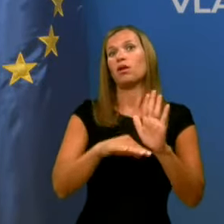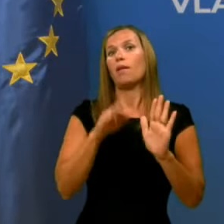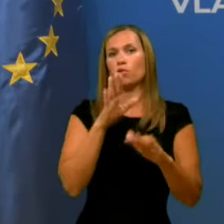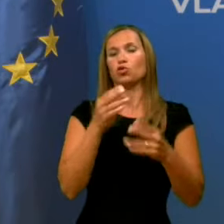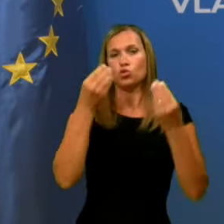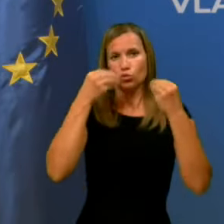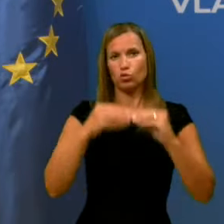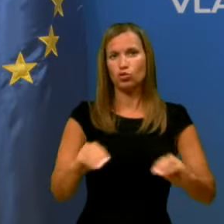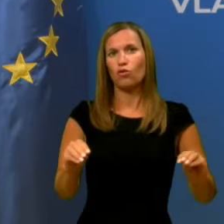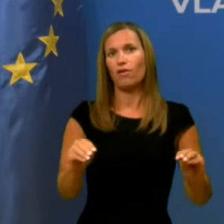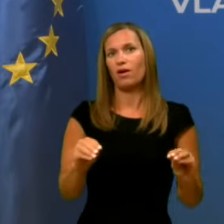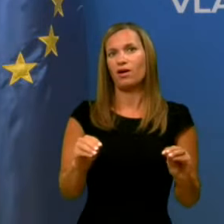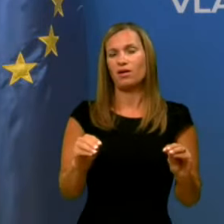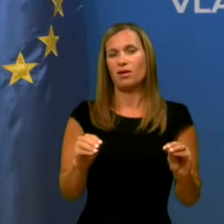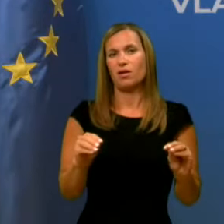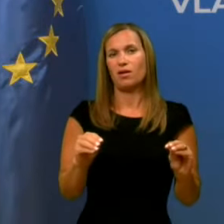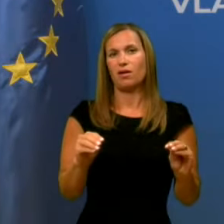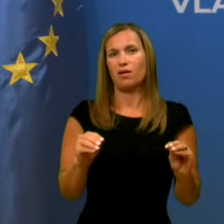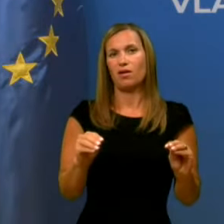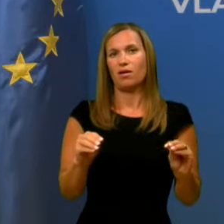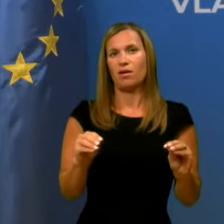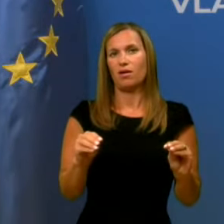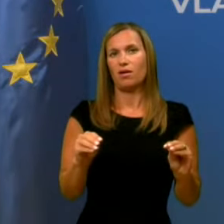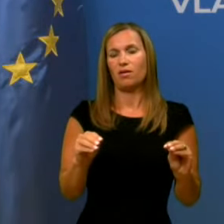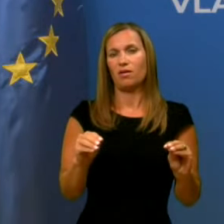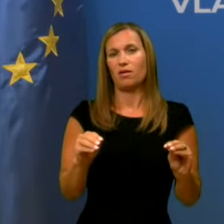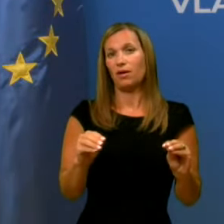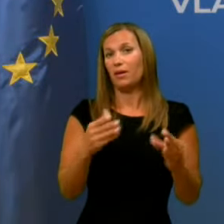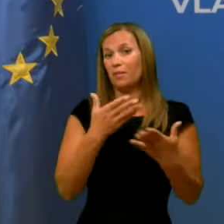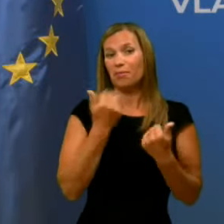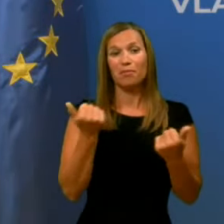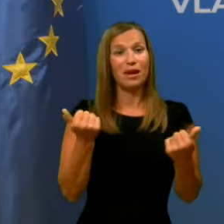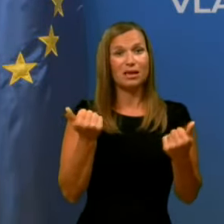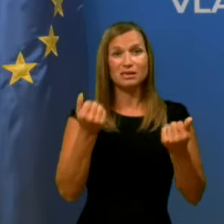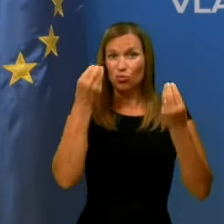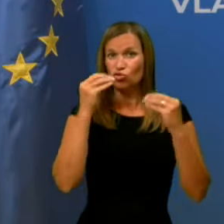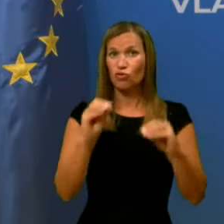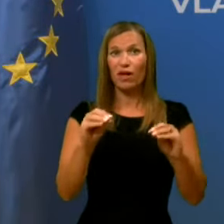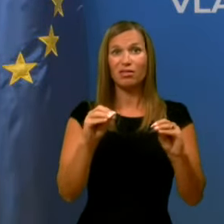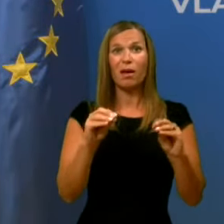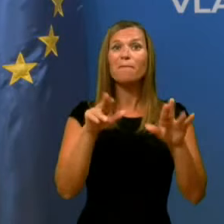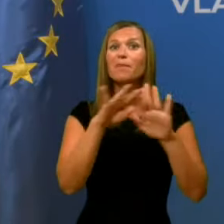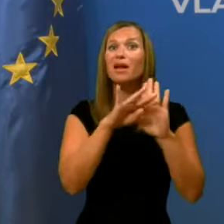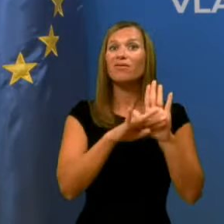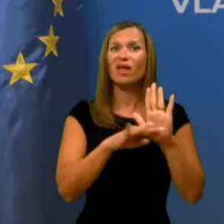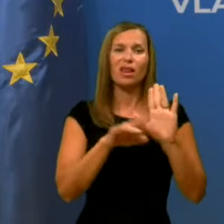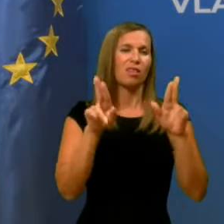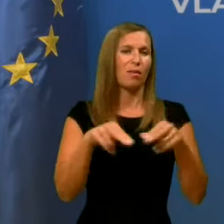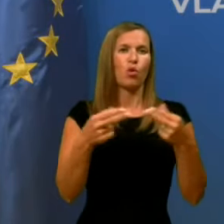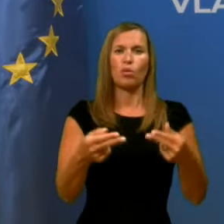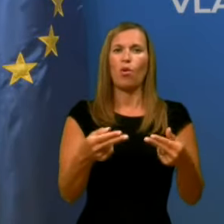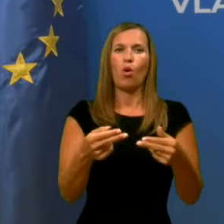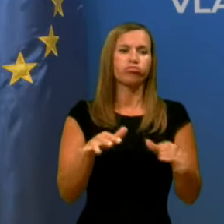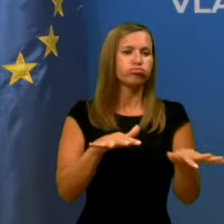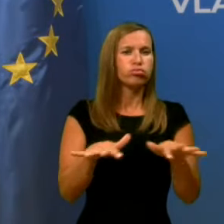brez tega sveda ne moramo učinkovito obladovati nobene vkužbe.